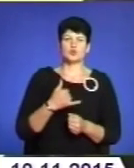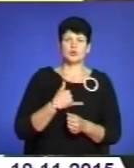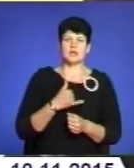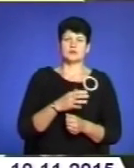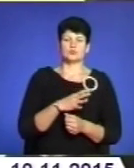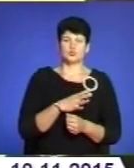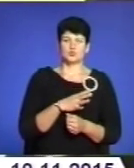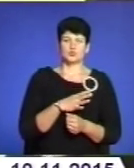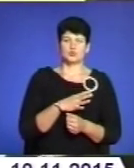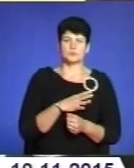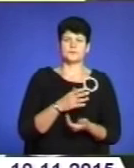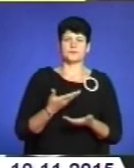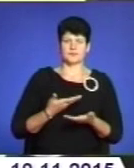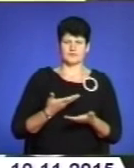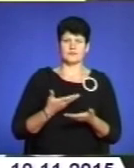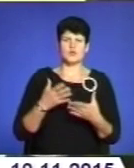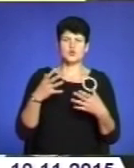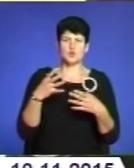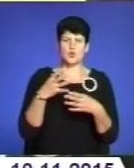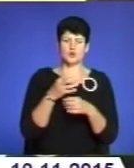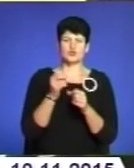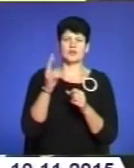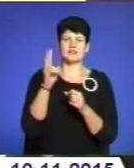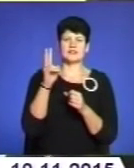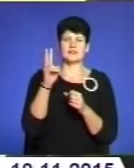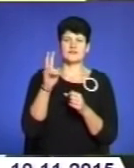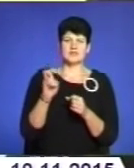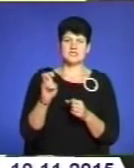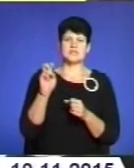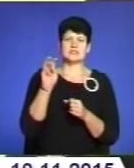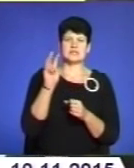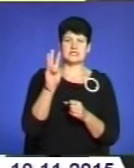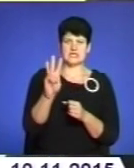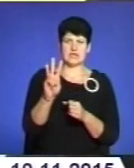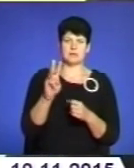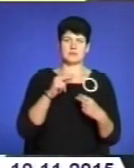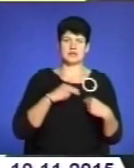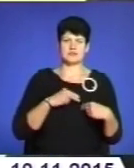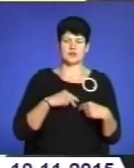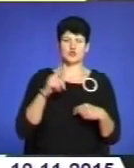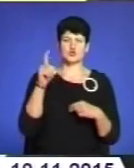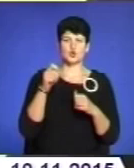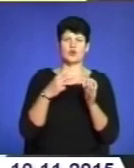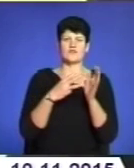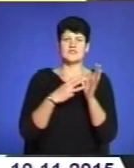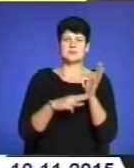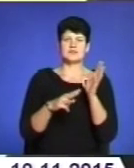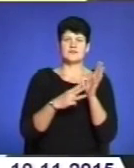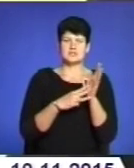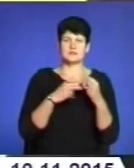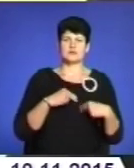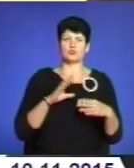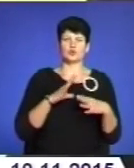живому, скажімо так, скорочено 203 працівника. 188 працівників було